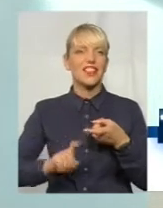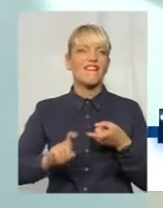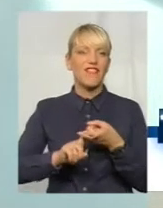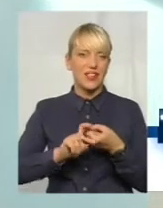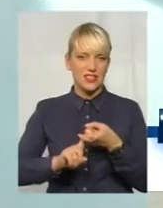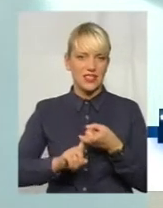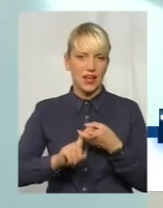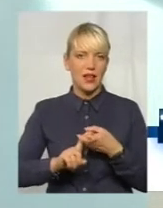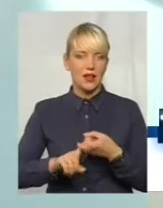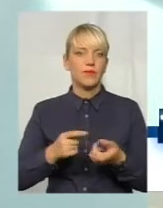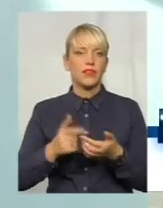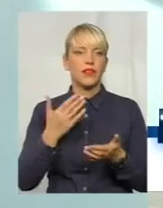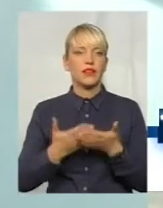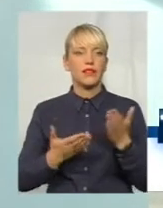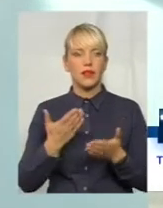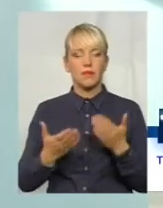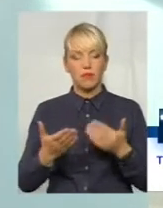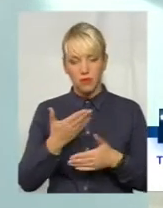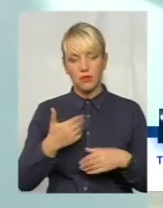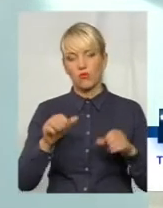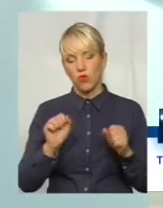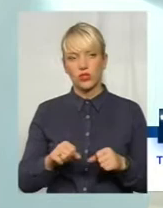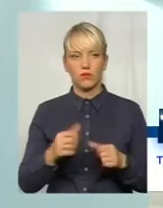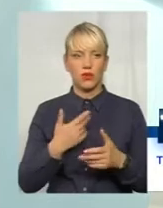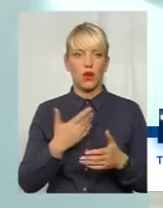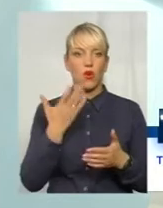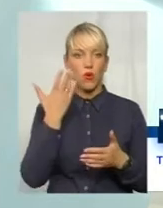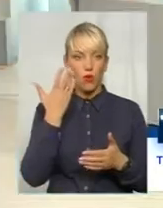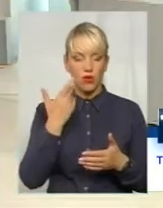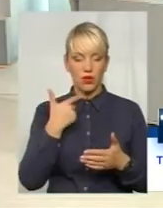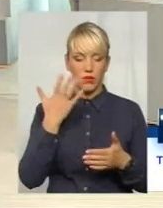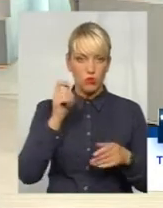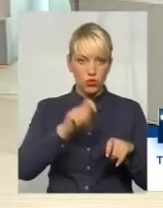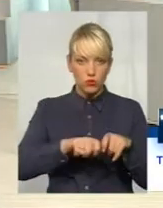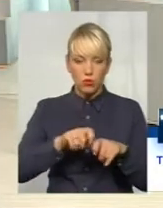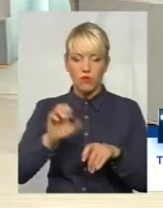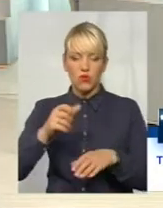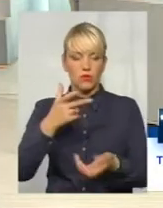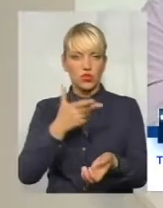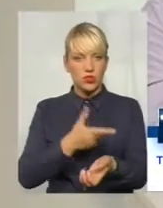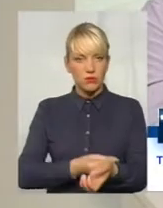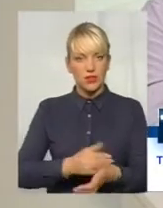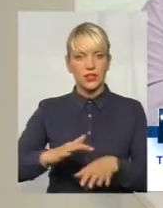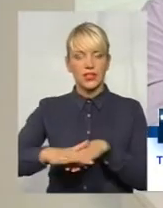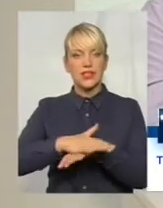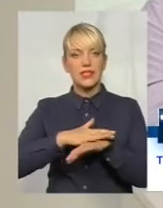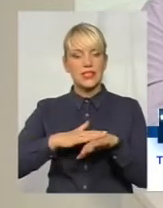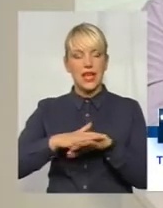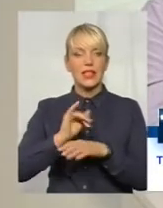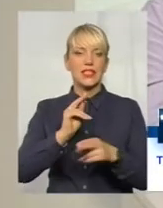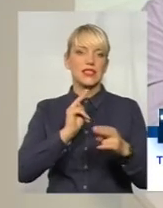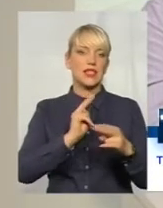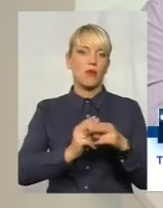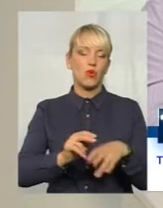називаються керованими інфекціями. Ми їм можемо керувати. Ми можемо щепити населення і запобігти